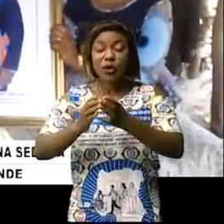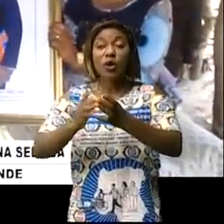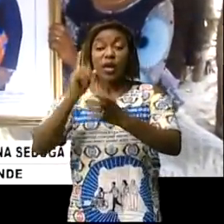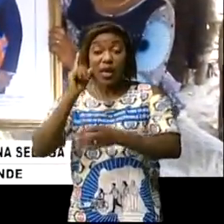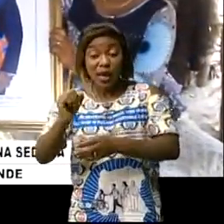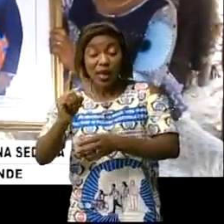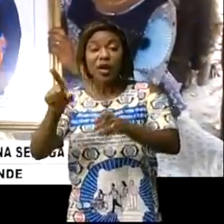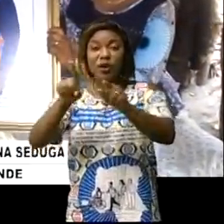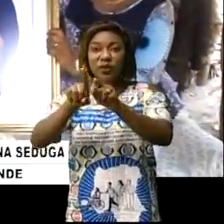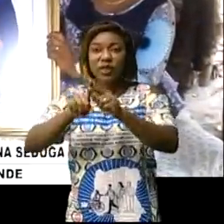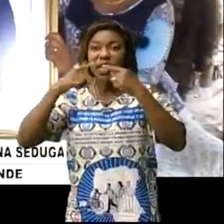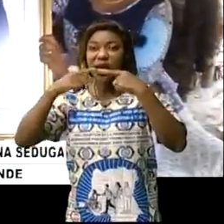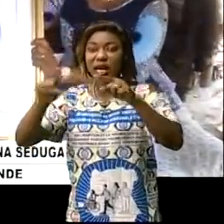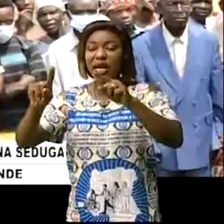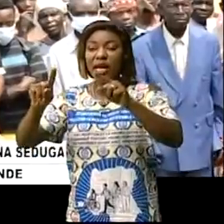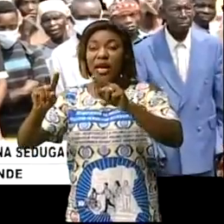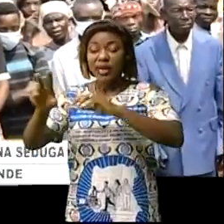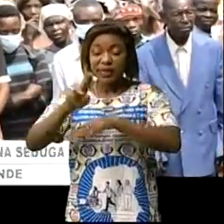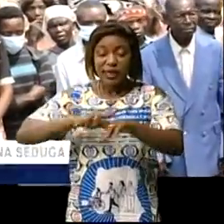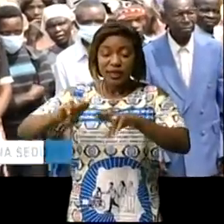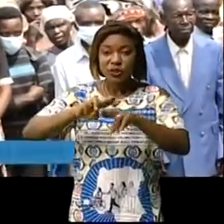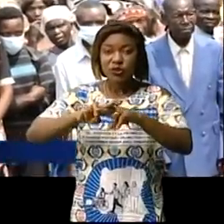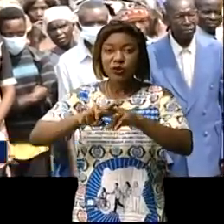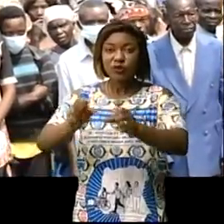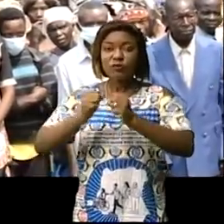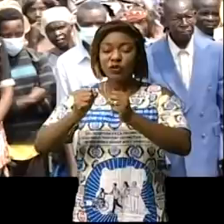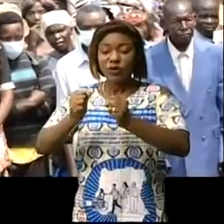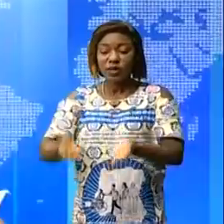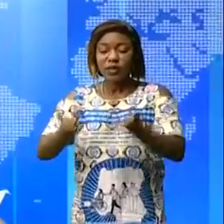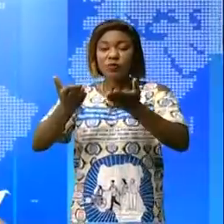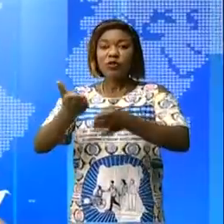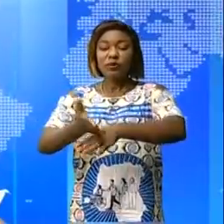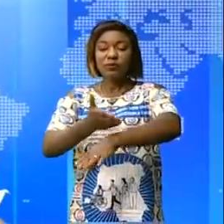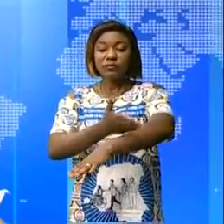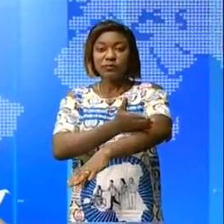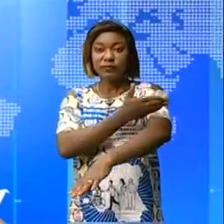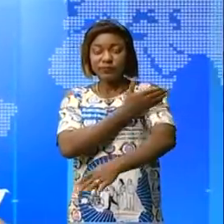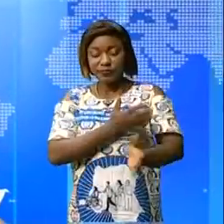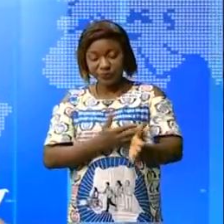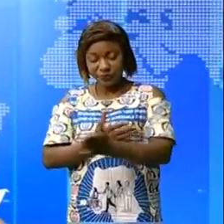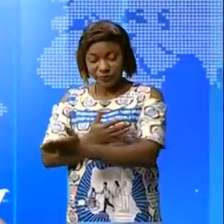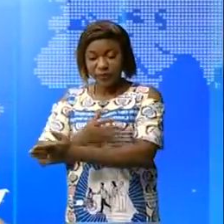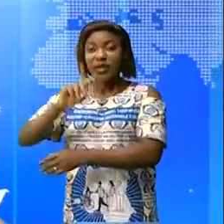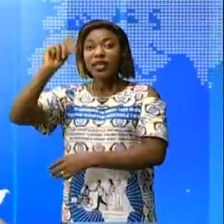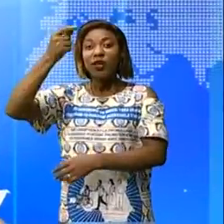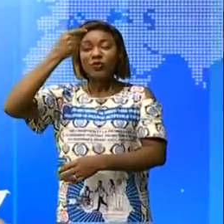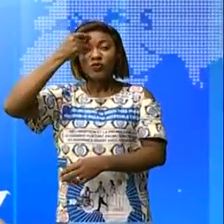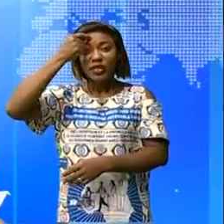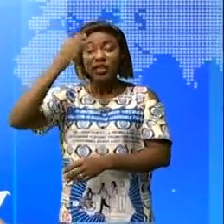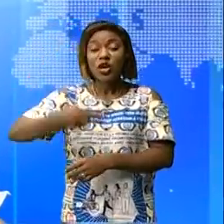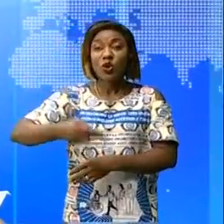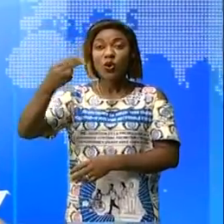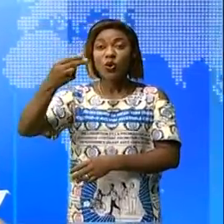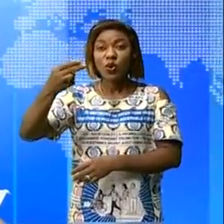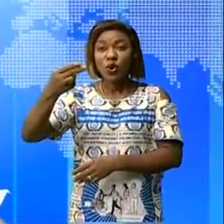le triomphe et le succès d'une nation forte, débou et prospère. Et le gouverneur de Olomami